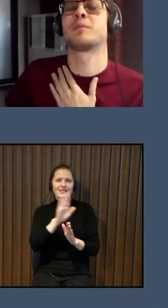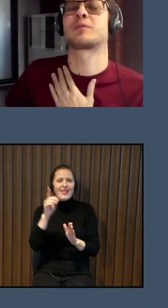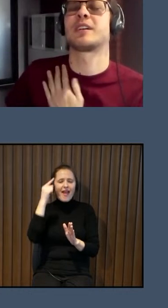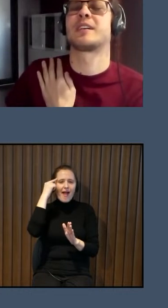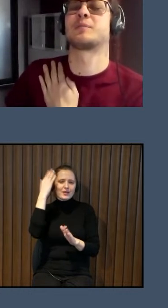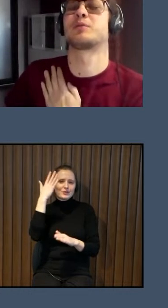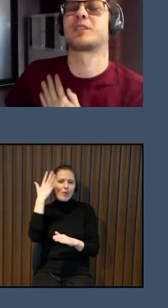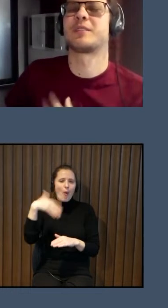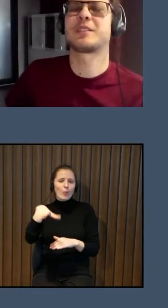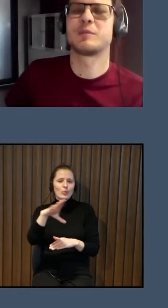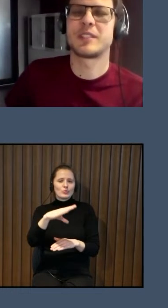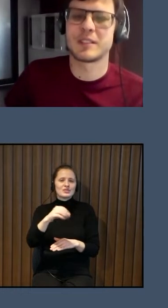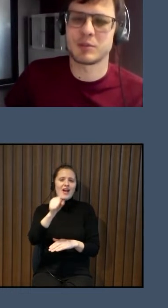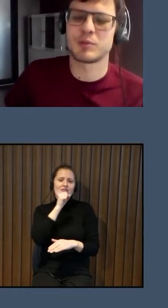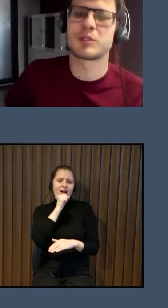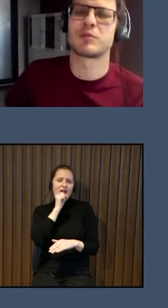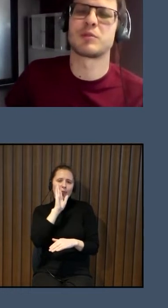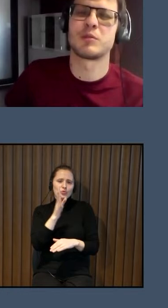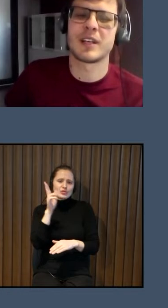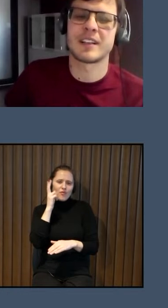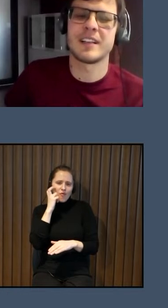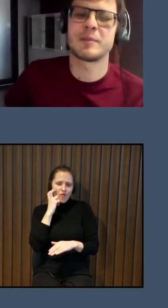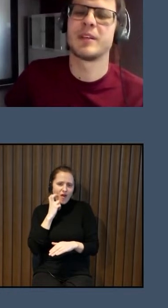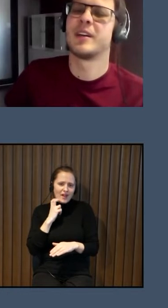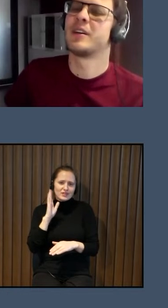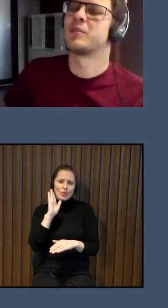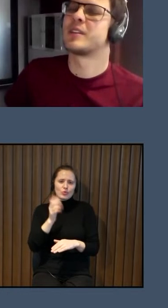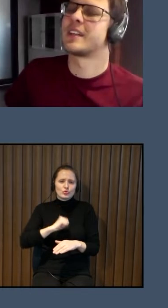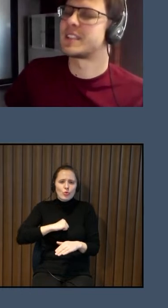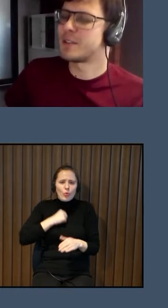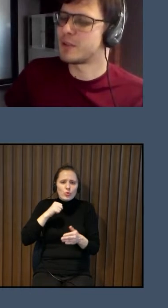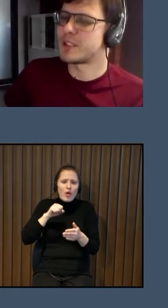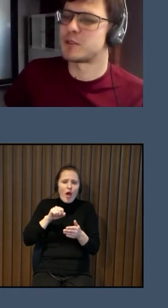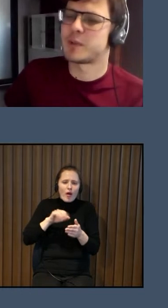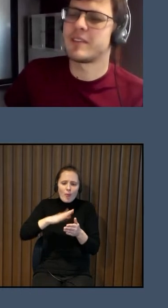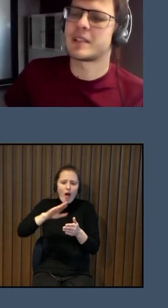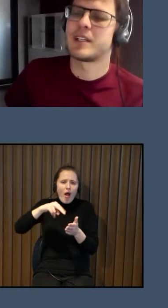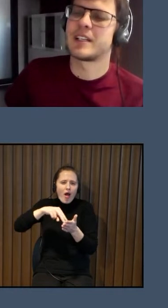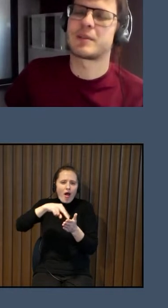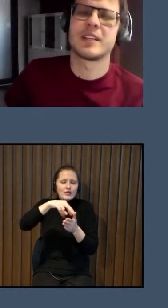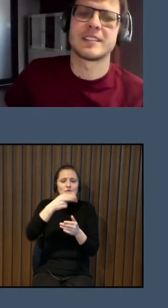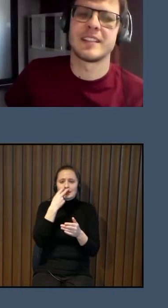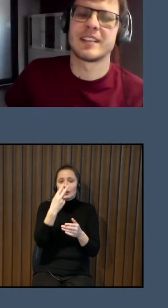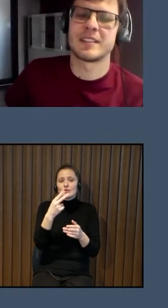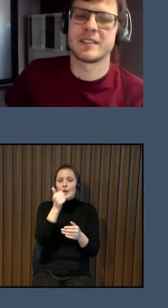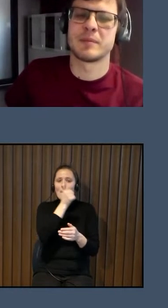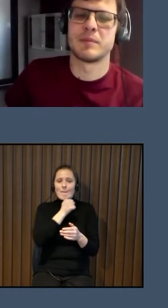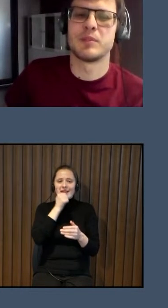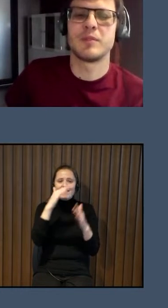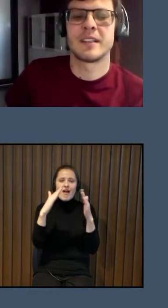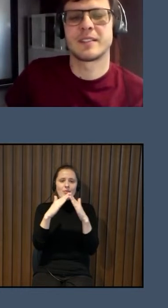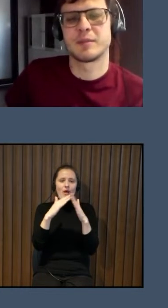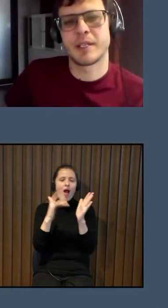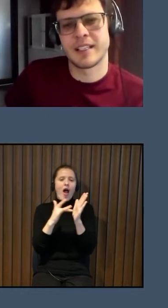to, ka mums kādreiz būs arī vecuma dienas un būs kaut kur brutāk kāp. Un arī skatoties uz privātu mājām, kādas tiek